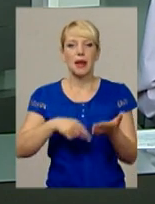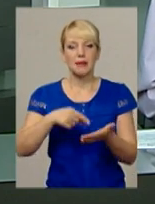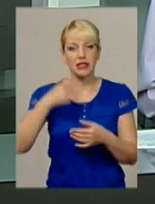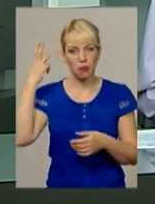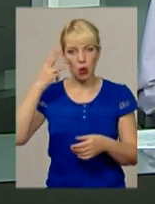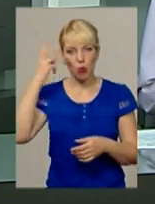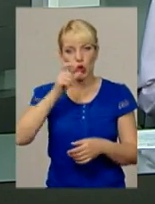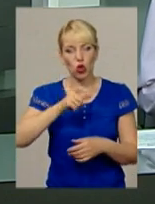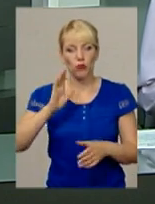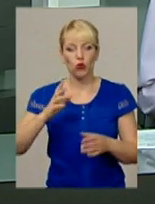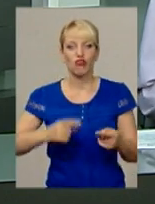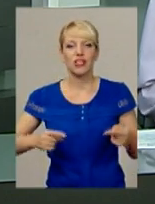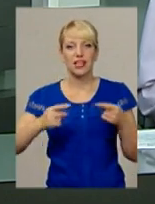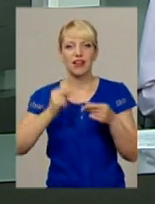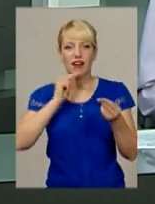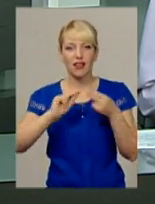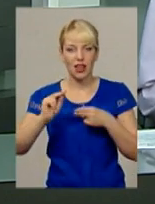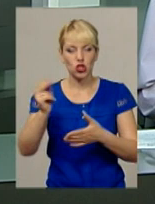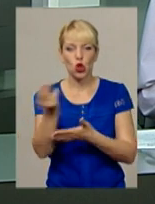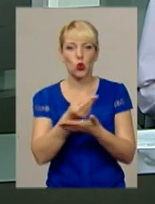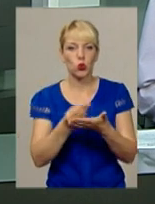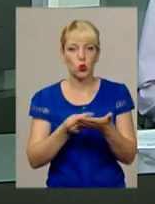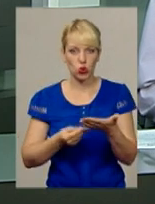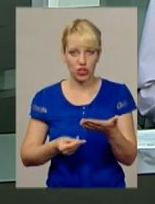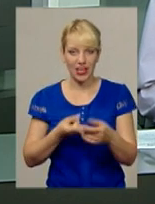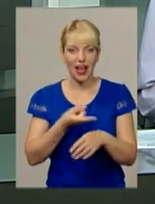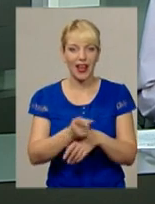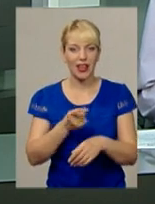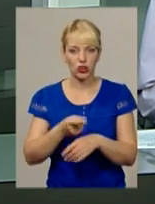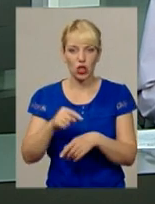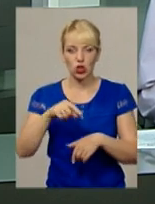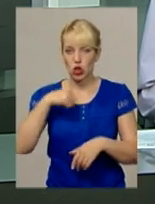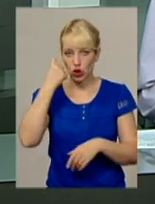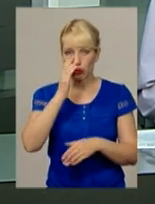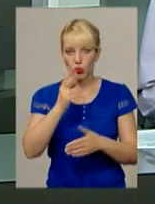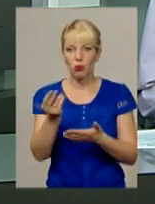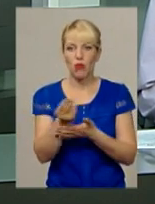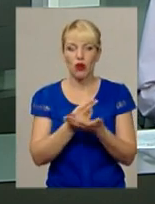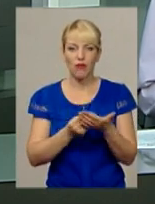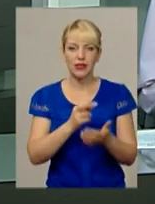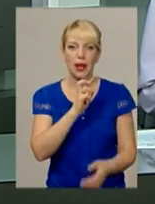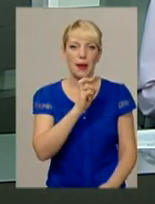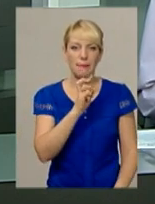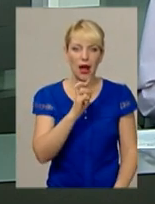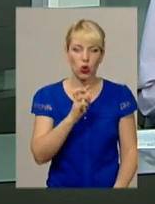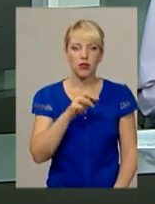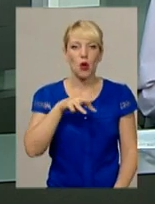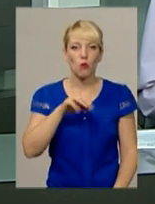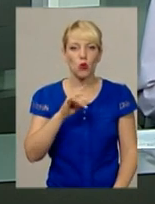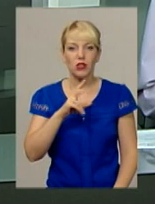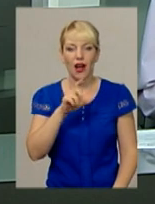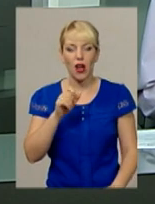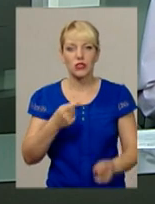подоля не визначатимуть найкращого художника-карикатуриста. Цьогоріч учасники малюватимуть барона Мюнхгаузена. Тематику обрали не